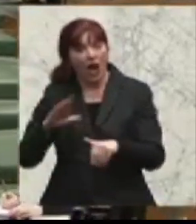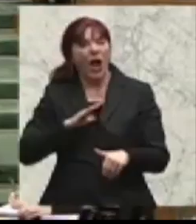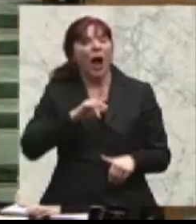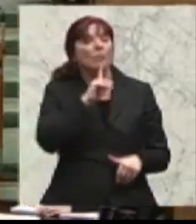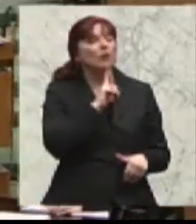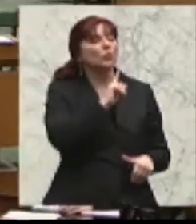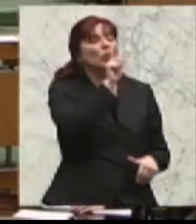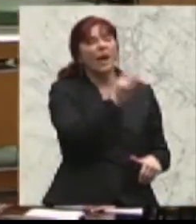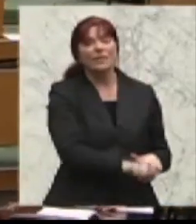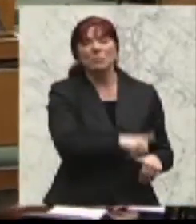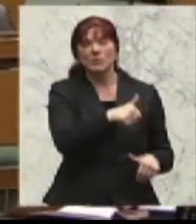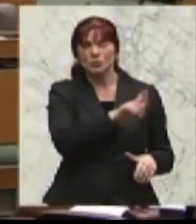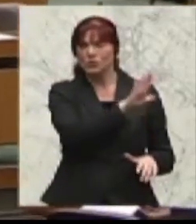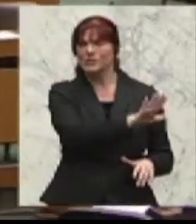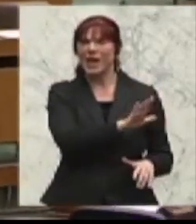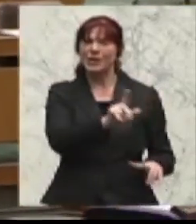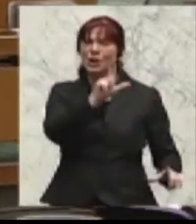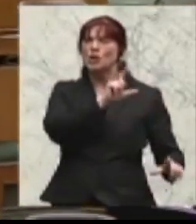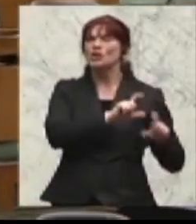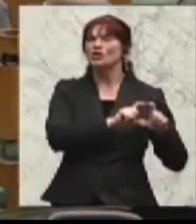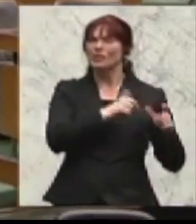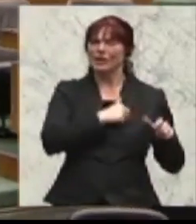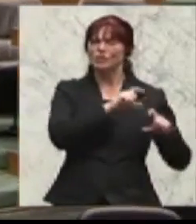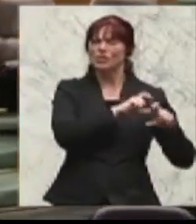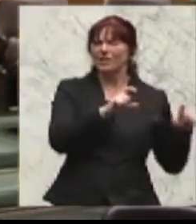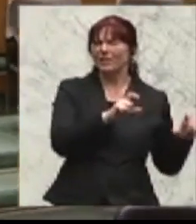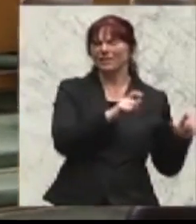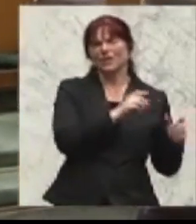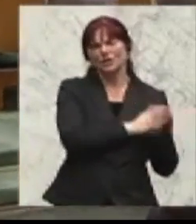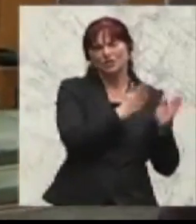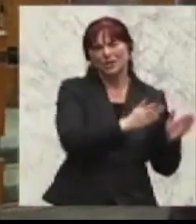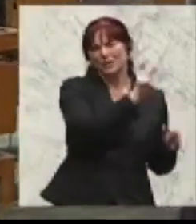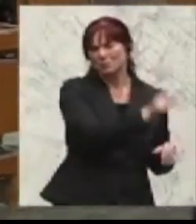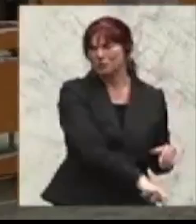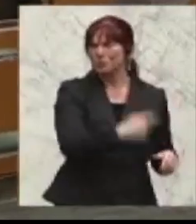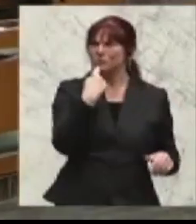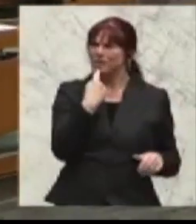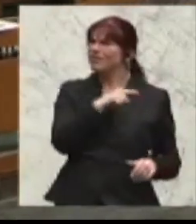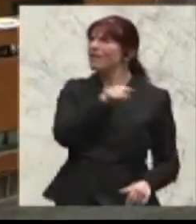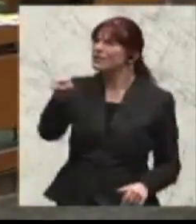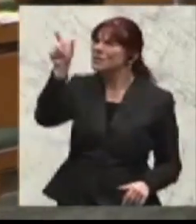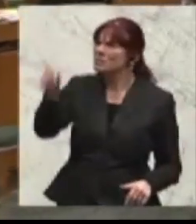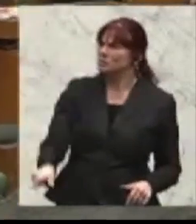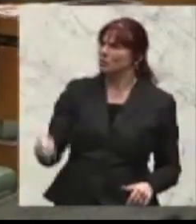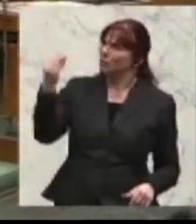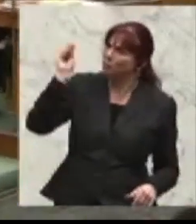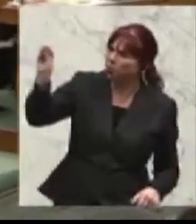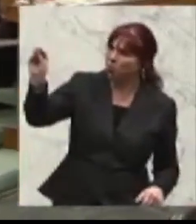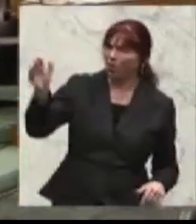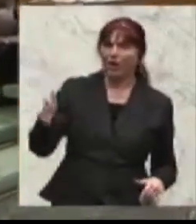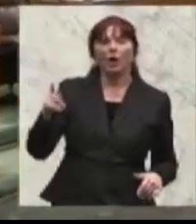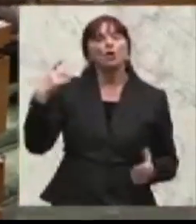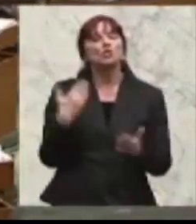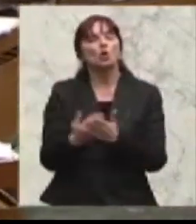Geschädigten hier sofort den einen betroffenen Beamten von Dienst freizustellen und hier mit